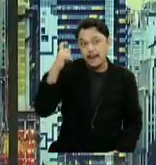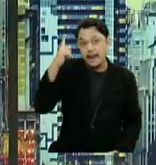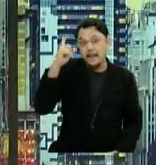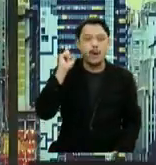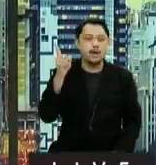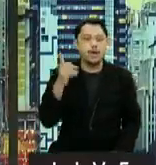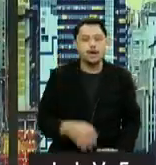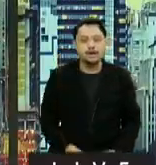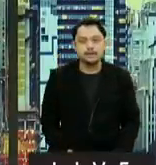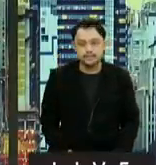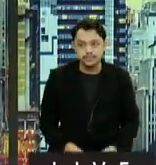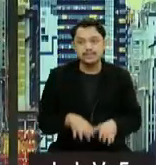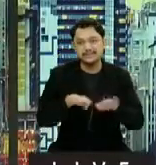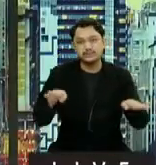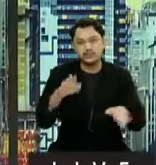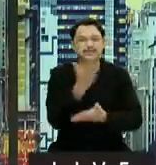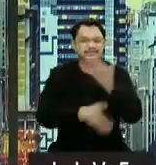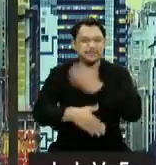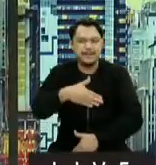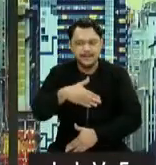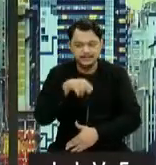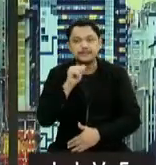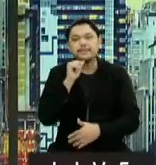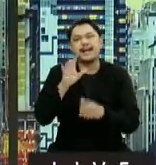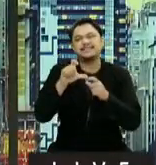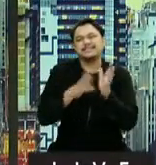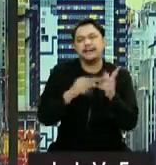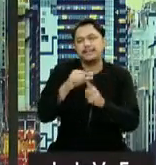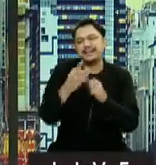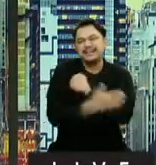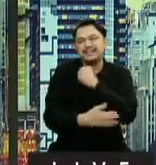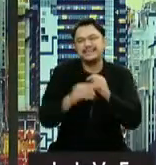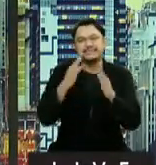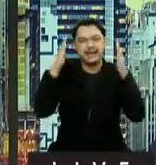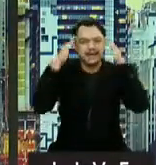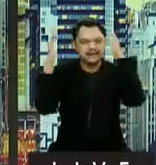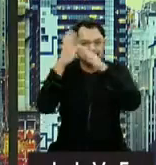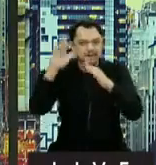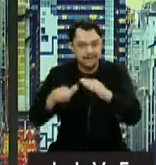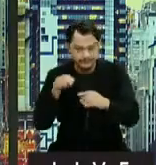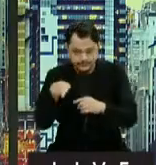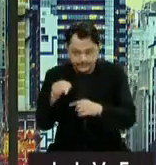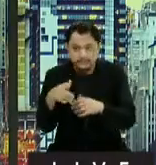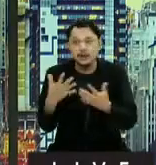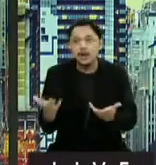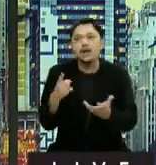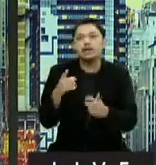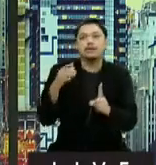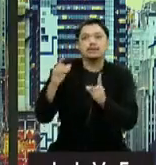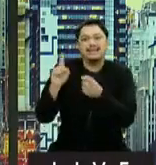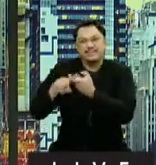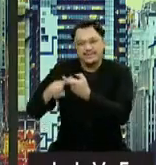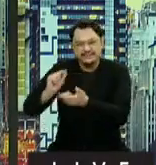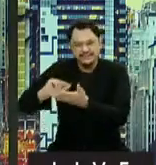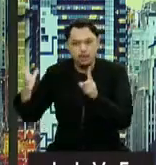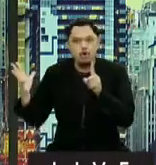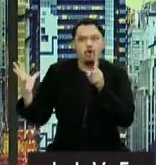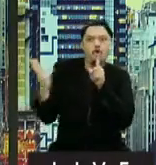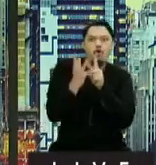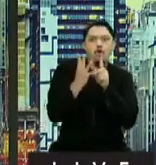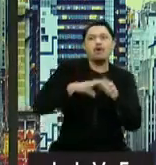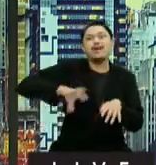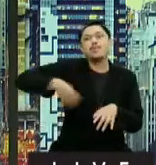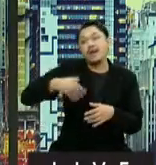Seasiswa penyandang disabilitas yang duduk di bangku SMP negeri Bakasar, Sulawesi Selatan diduga dirudung teman di sekolahnya.